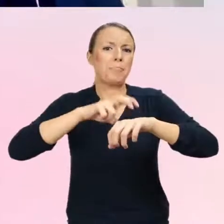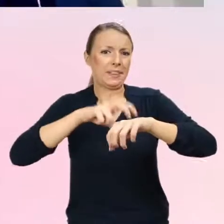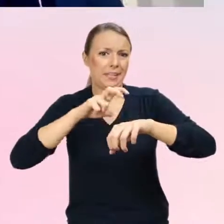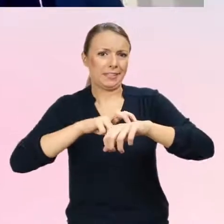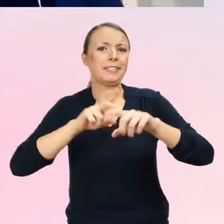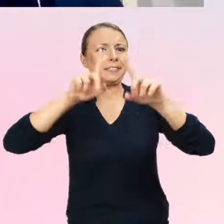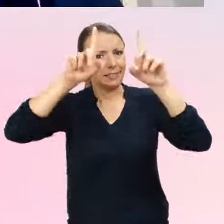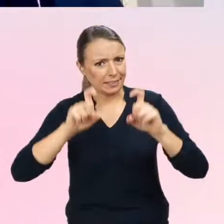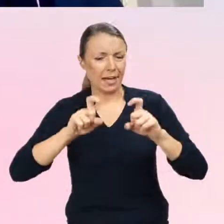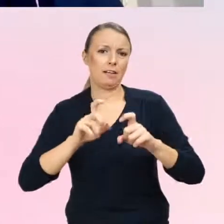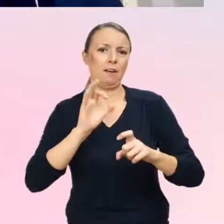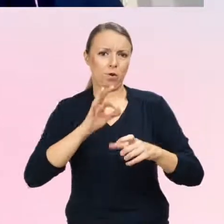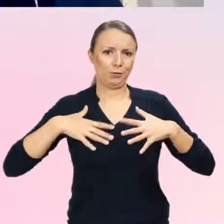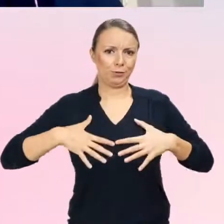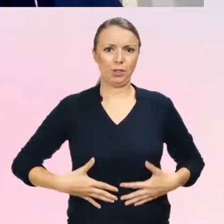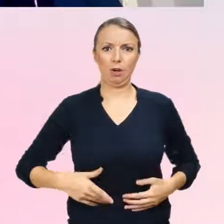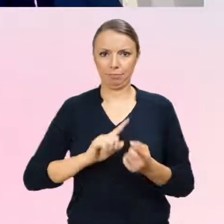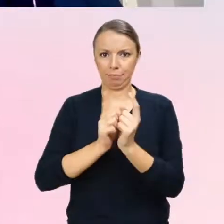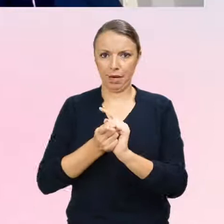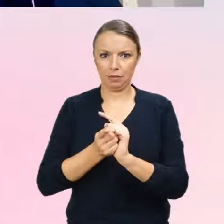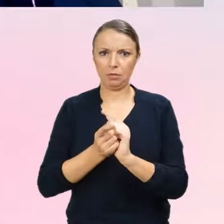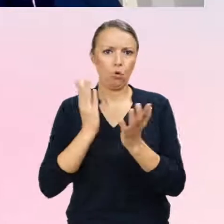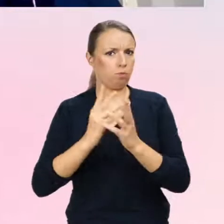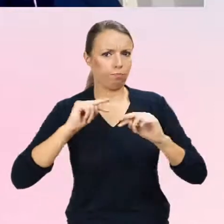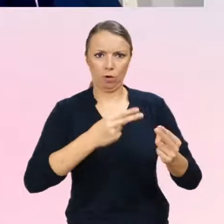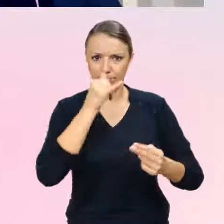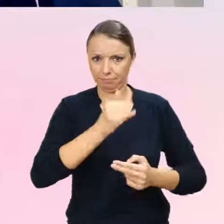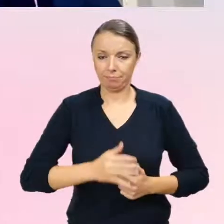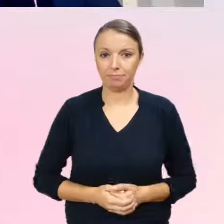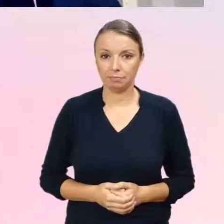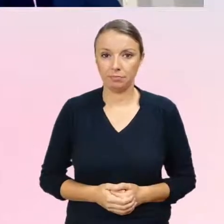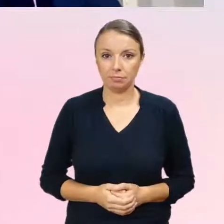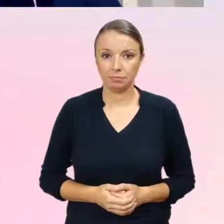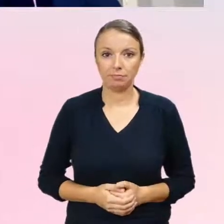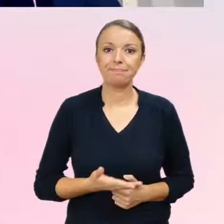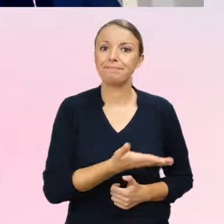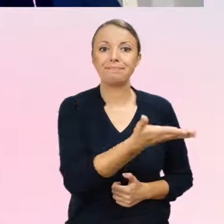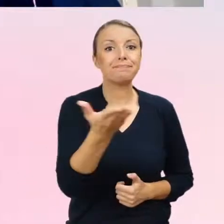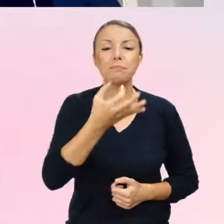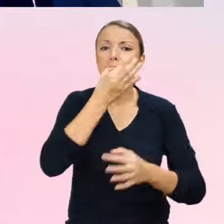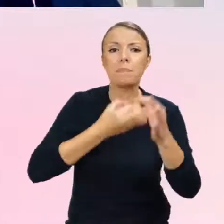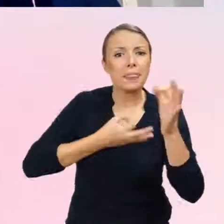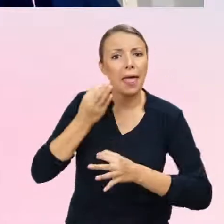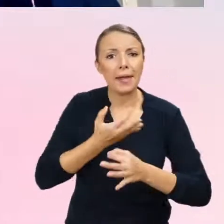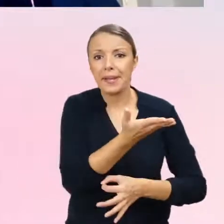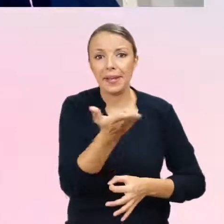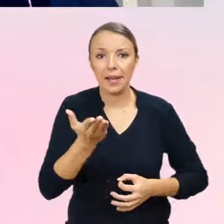Ja może zatrzymam się w tym momencie. Czy w tym momencie są jakieś pytania? Czy coś się pojawiło